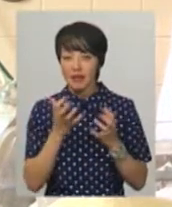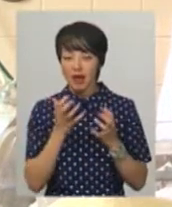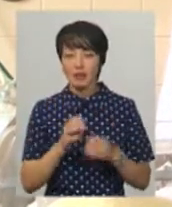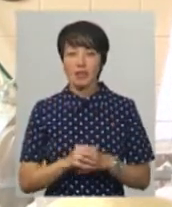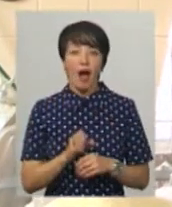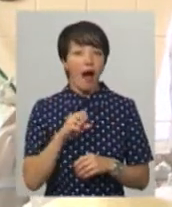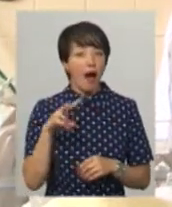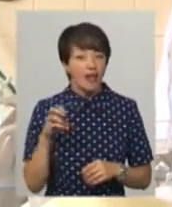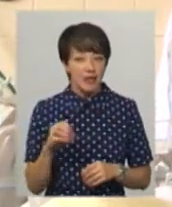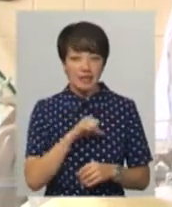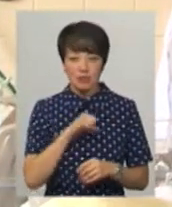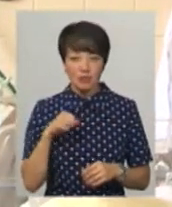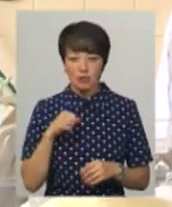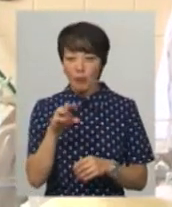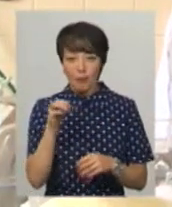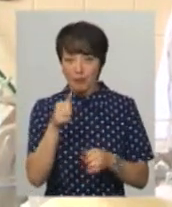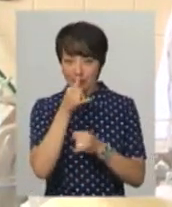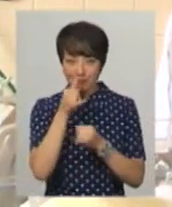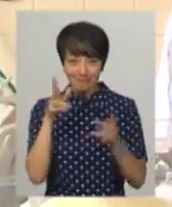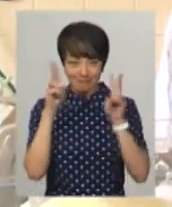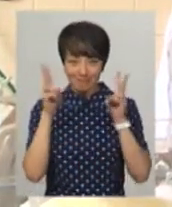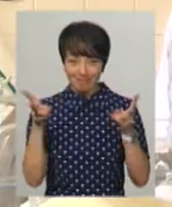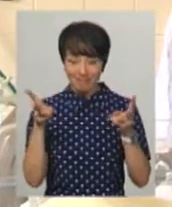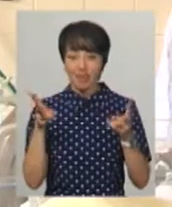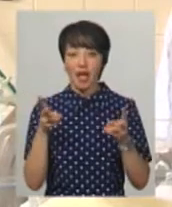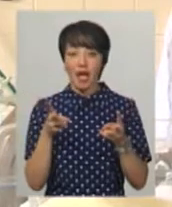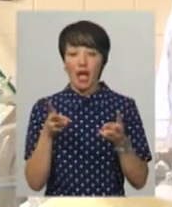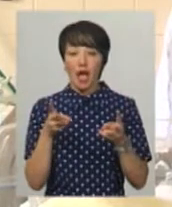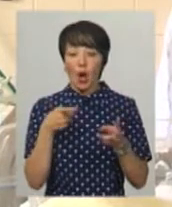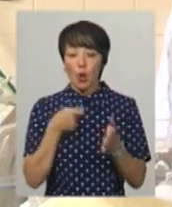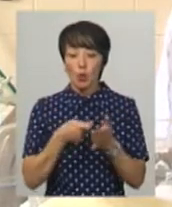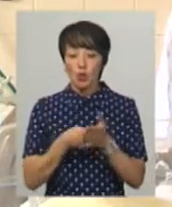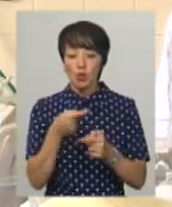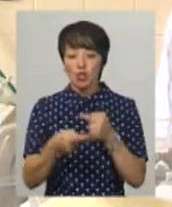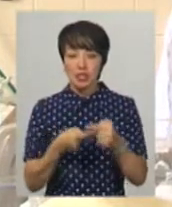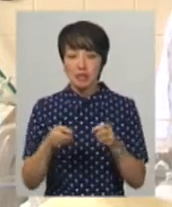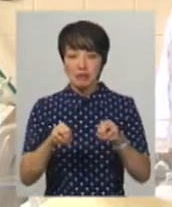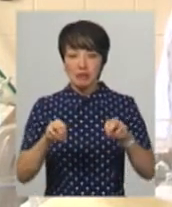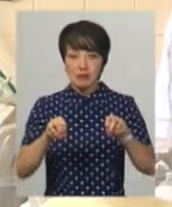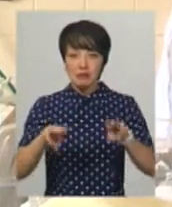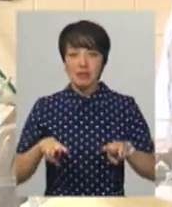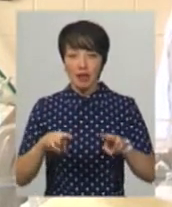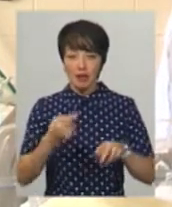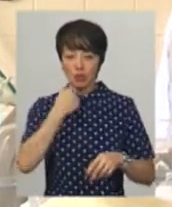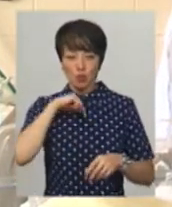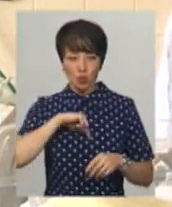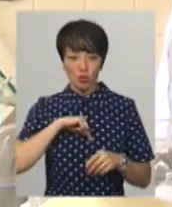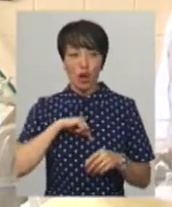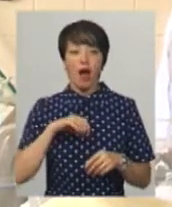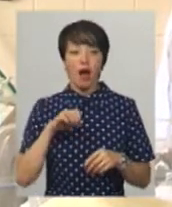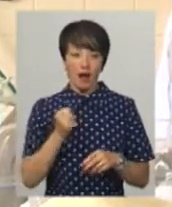Але самостійно він ще смоктати не вміє, тому він годується через спеціальний нацгастеральний зонд,